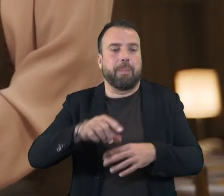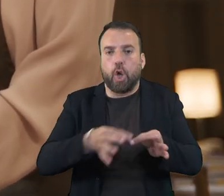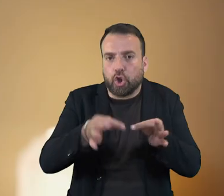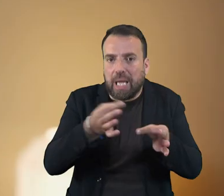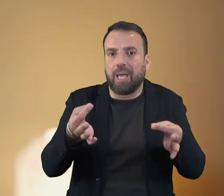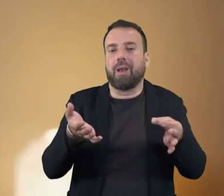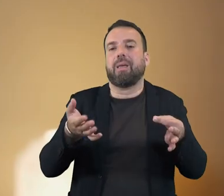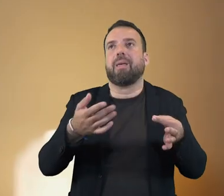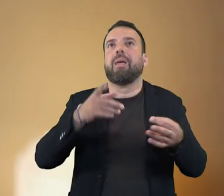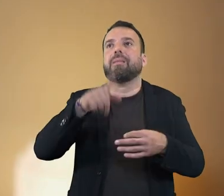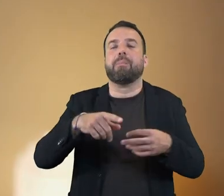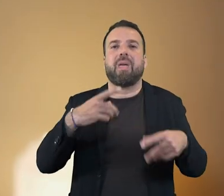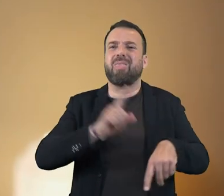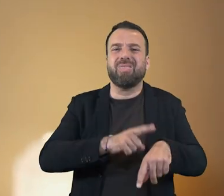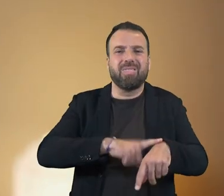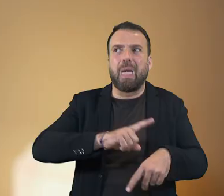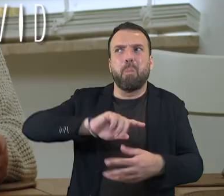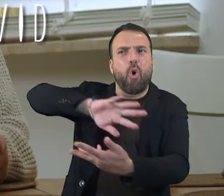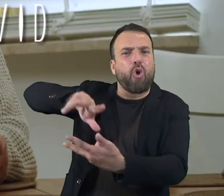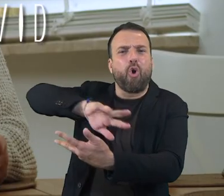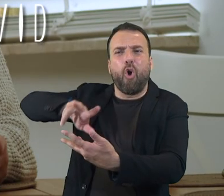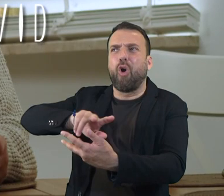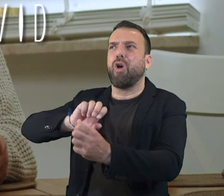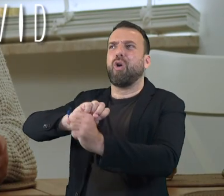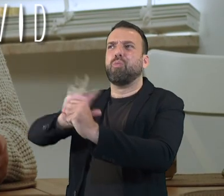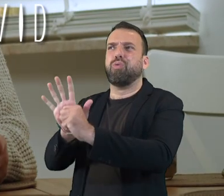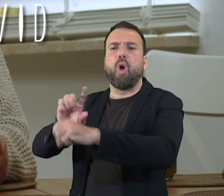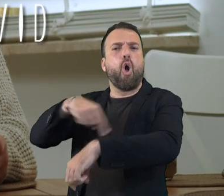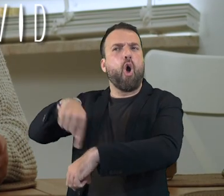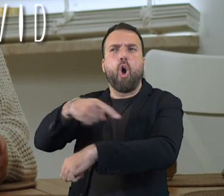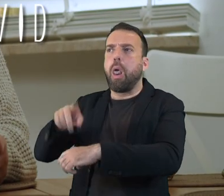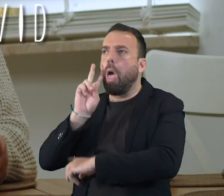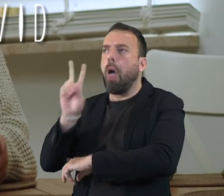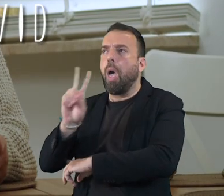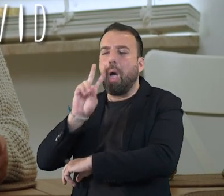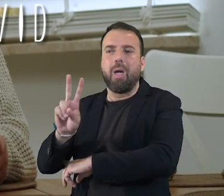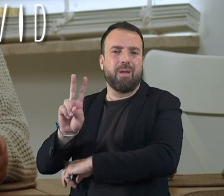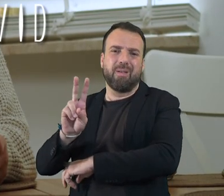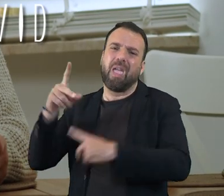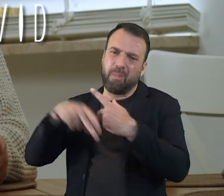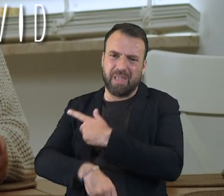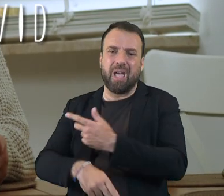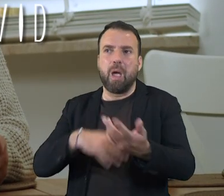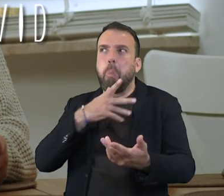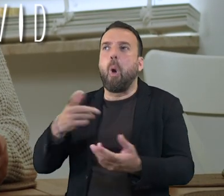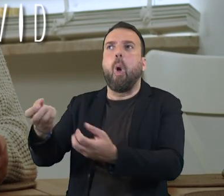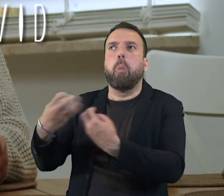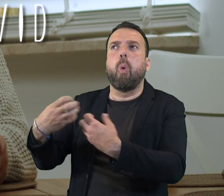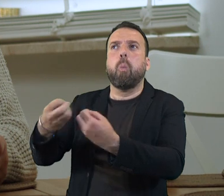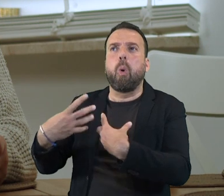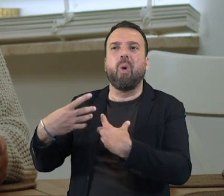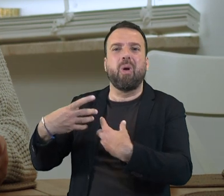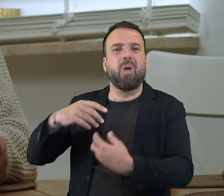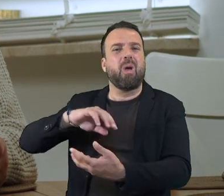cosir. Limiteu el temps que passau mirant notícies relacionades amb la Covid de nou. Si contínuament ens arriba informació negativa,